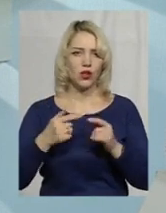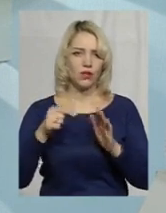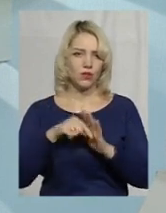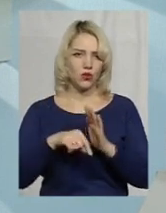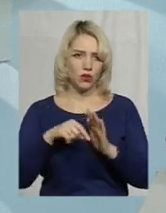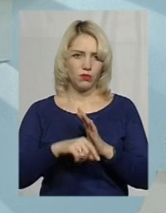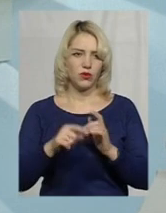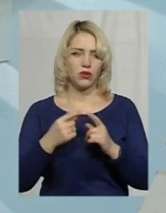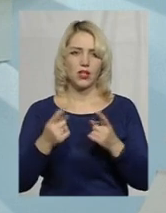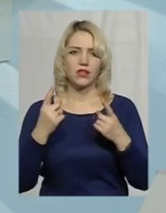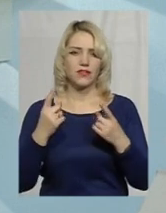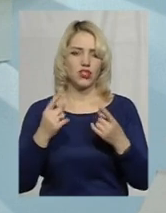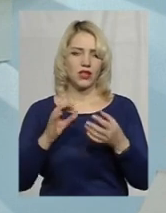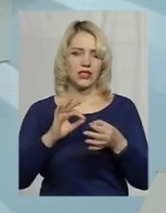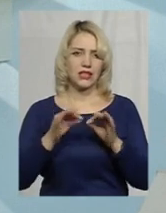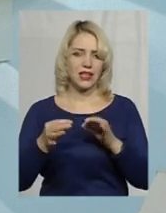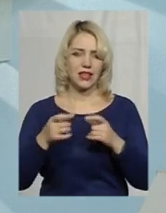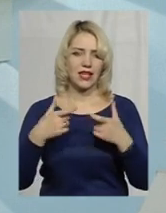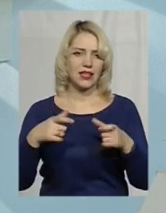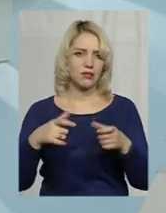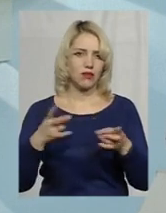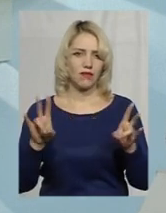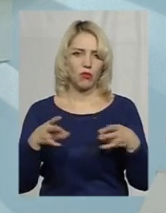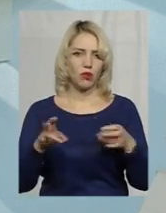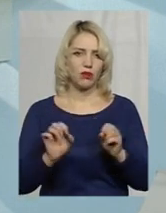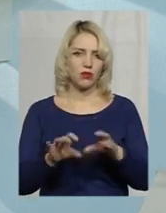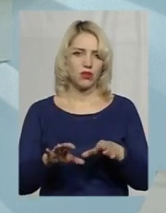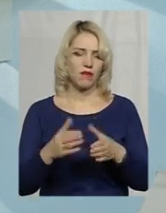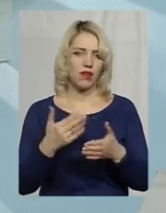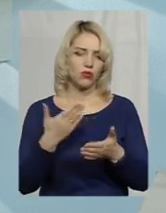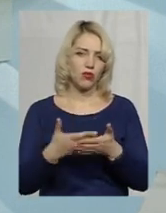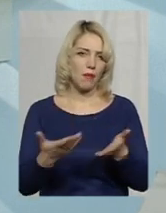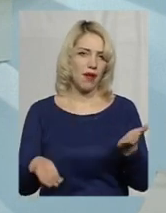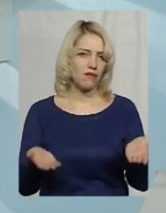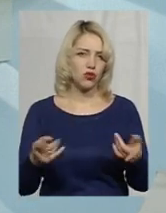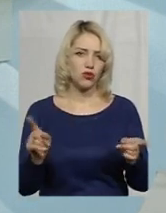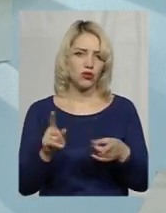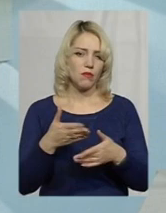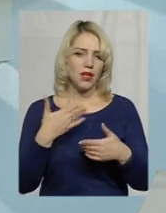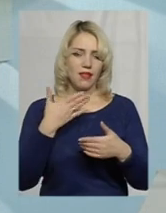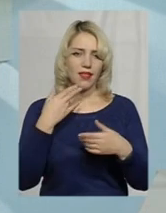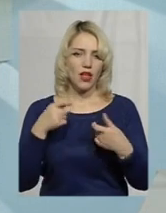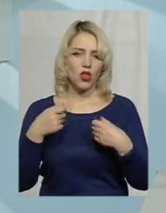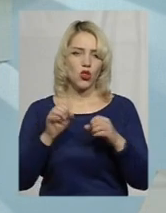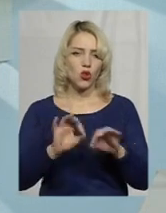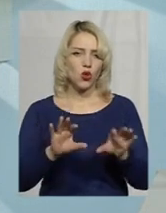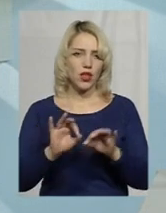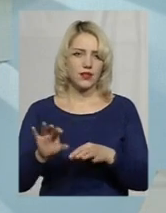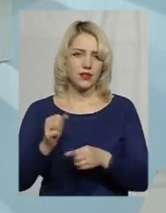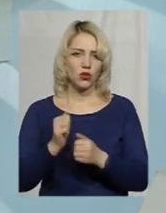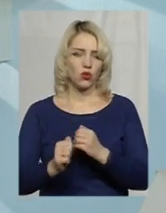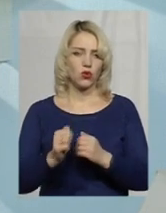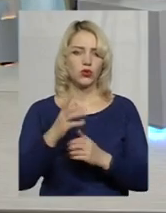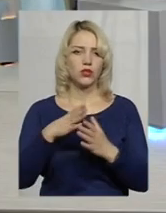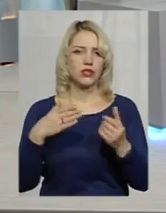надзвичайно, там складних іспитів не потрібно здавати. Ну, напевно, що ми не донесли до кожної сім'ї цю